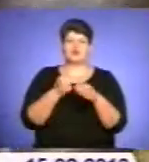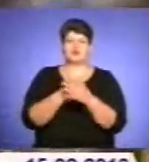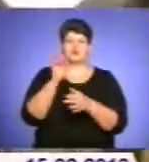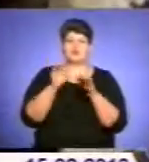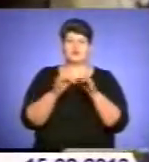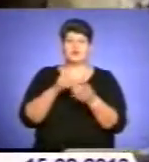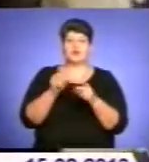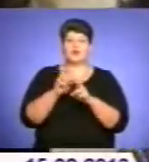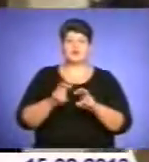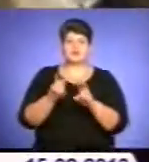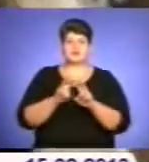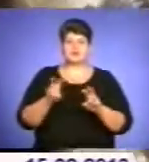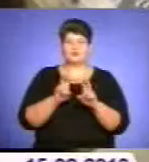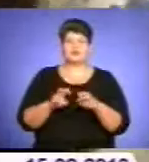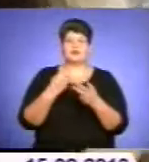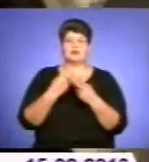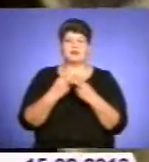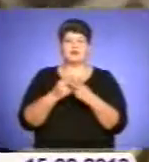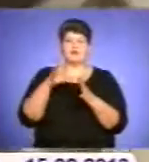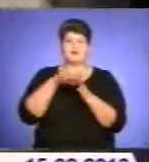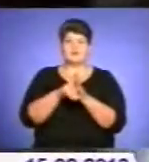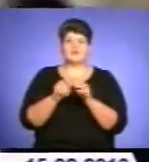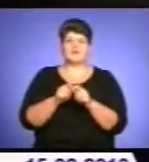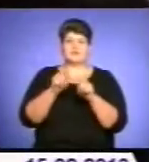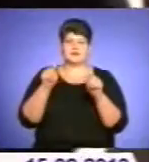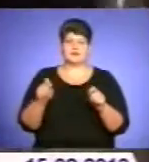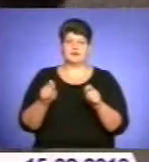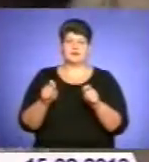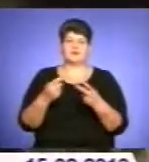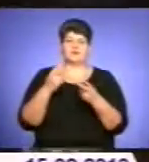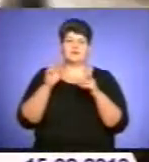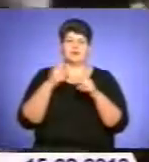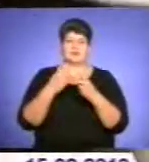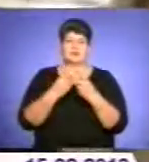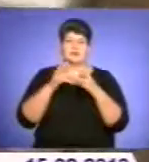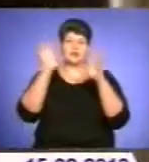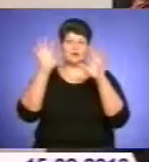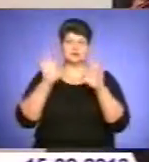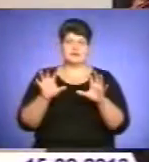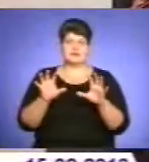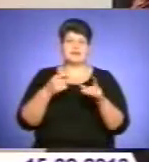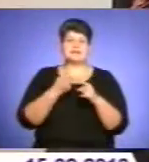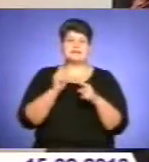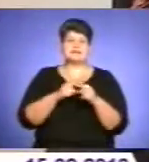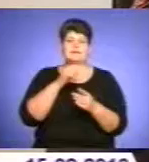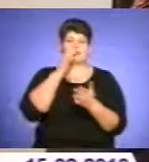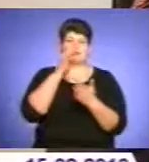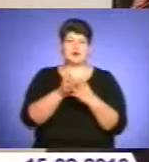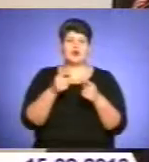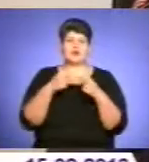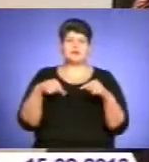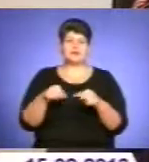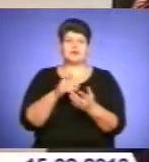Кримінальне провадження відкрите за частиною першої статті 203 Кримінального кодексу України. Відповідно до кримінальної відповідальності організатори